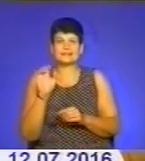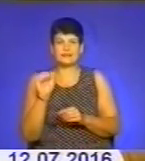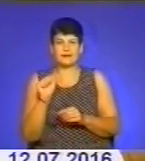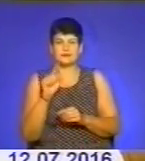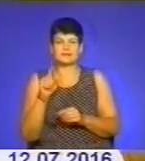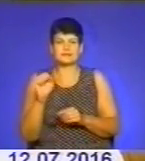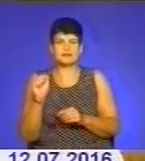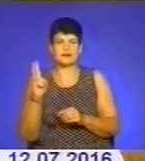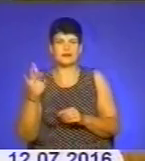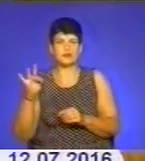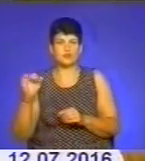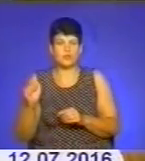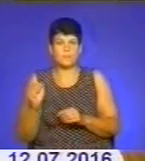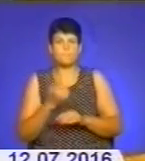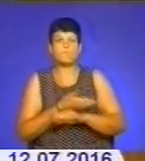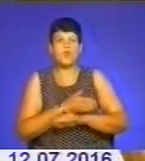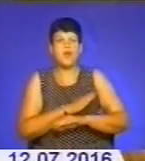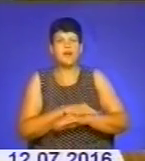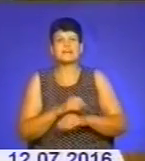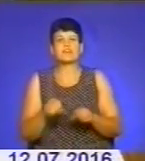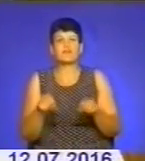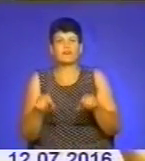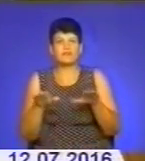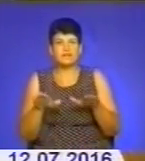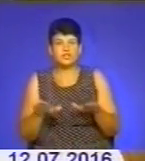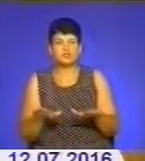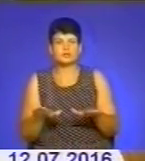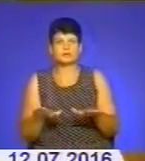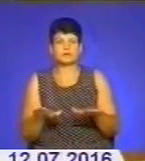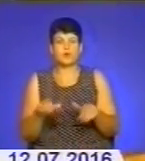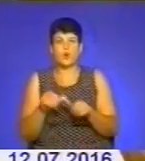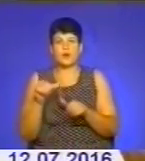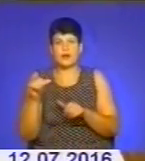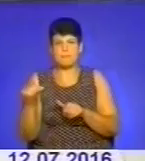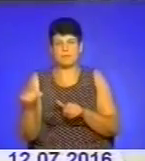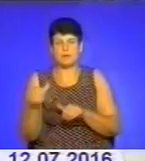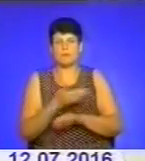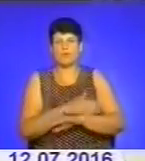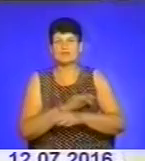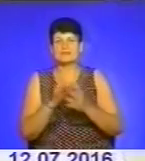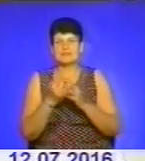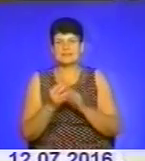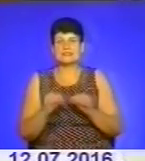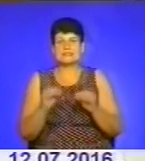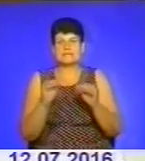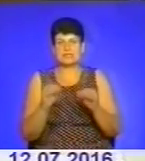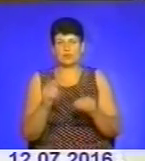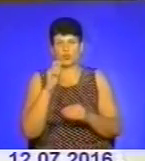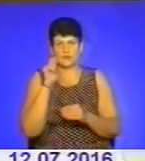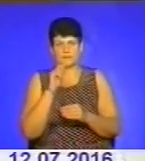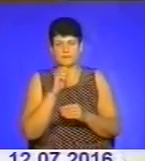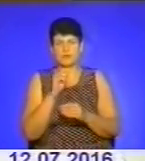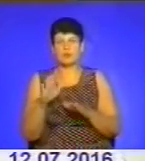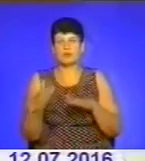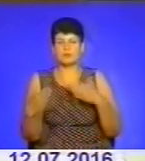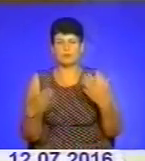поляки вирішили деякі польські сели заселити українцями. Неодноразово з обох поків були різні